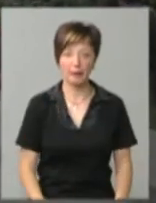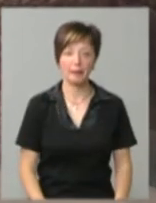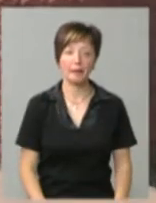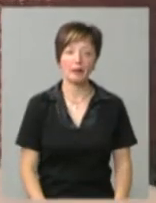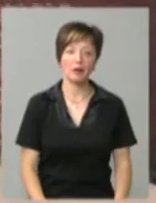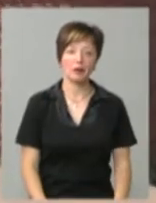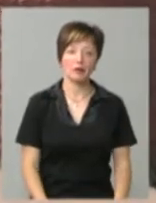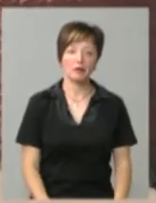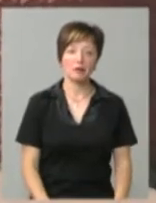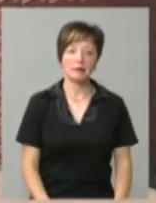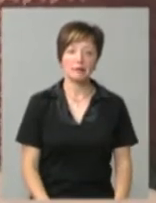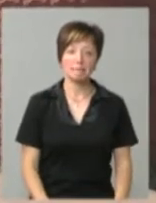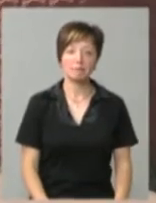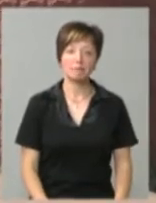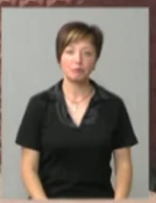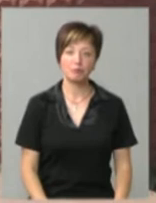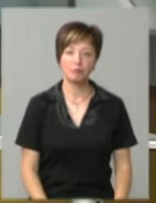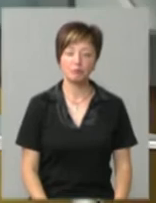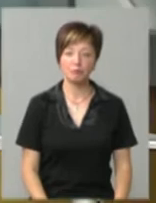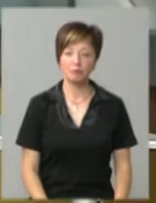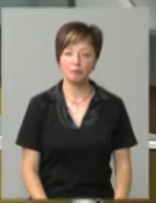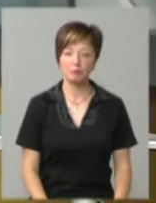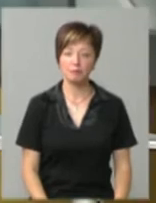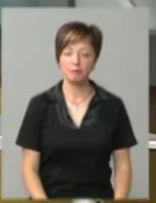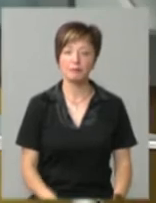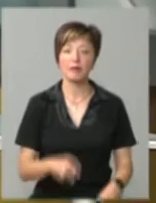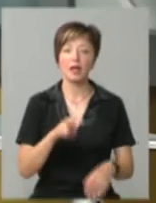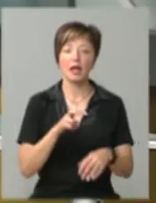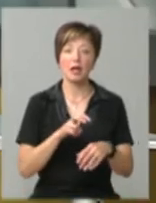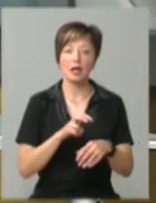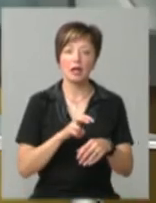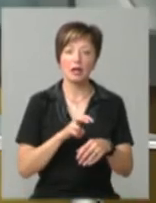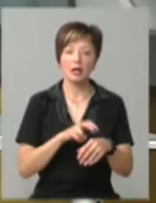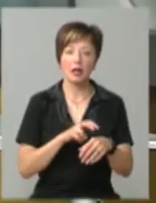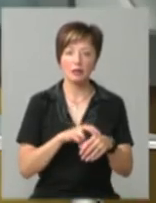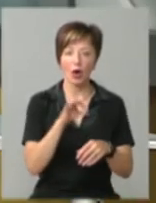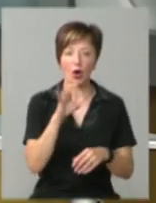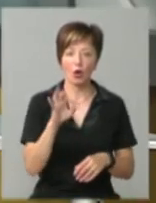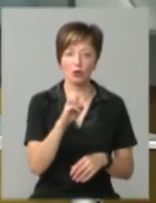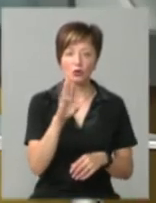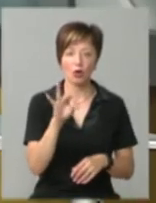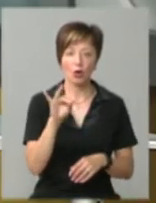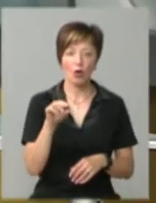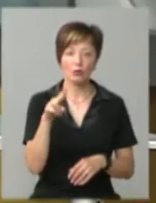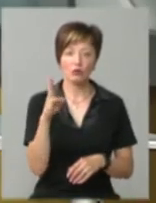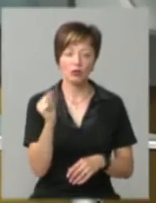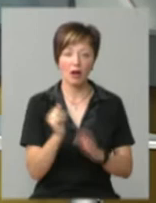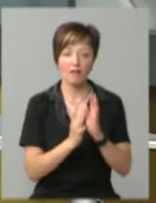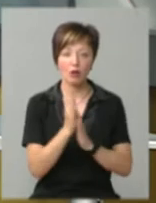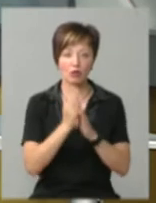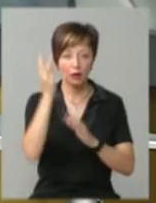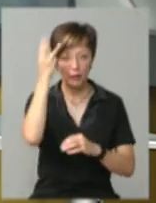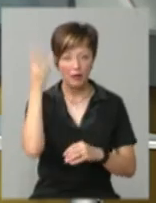Мовчен. Новини на Суспільному. Хмельницький. Лікарську розторопшу для фармацевтичних компаній Австрії вирощують на